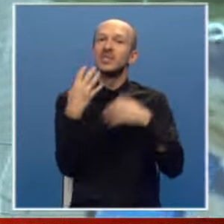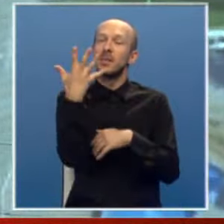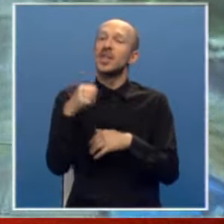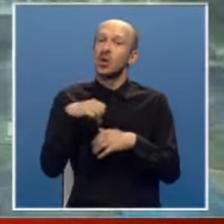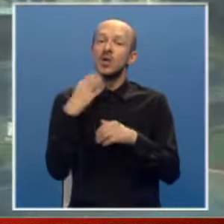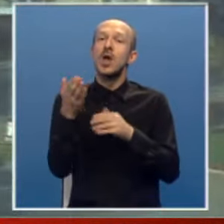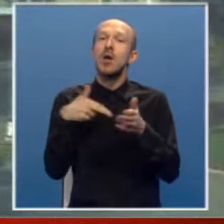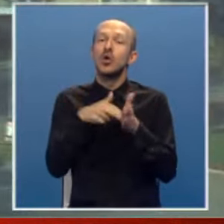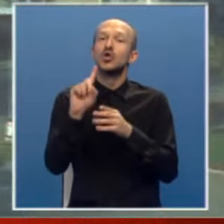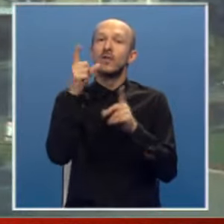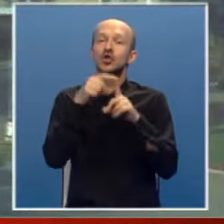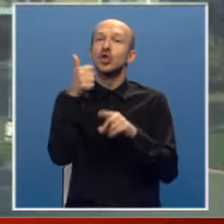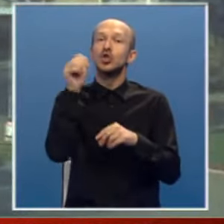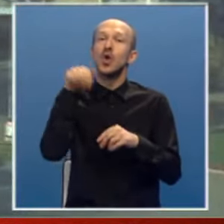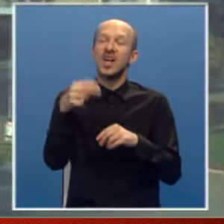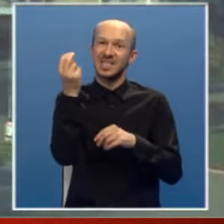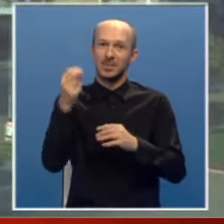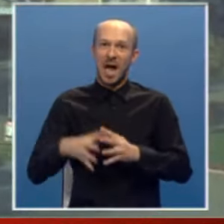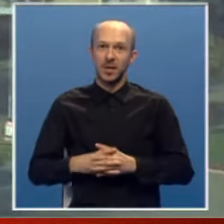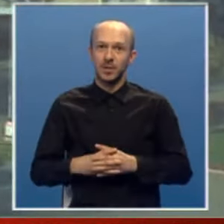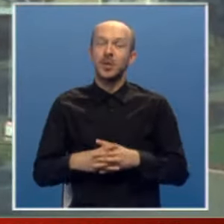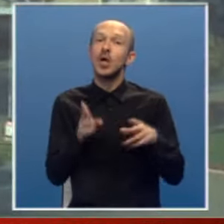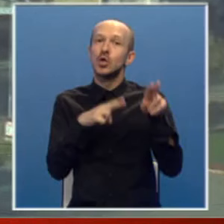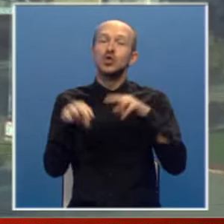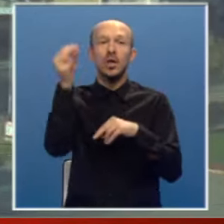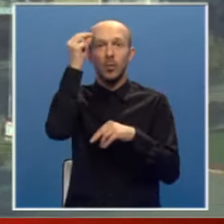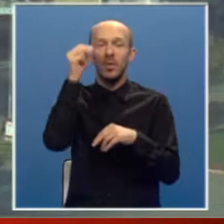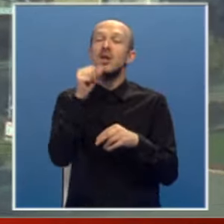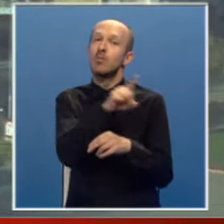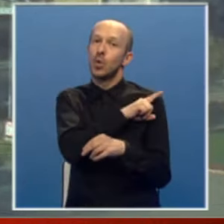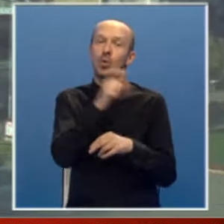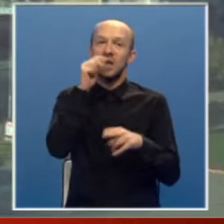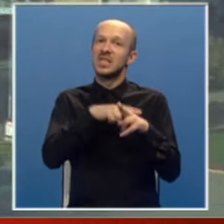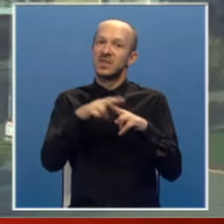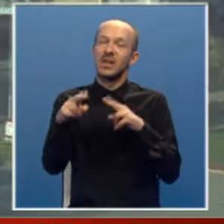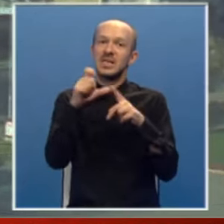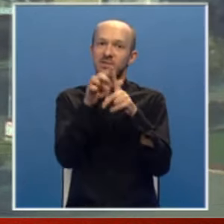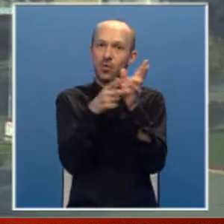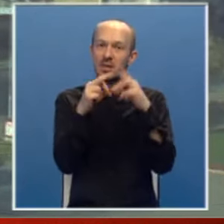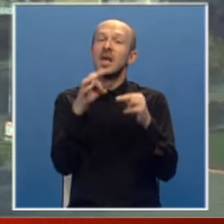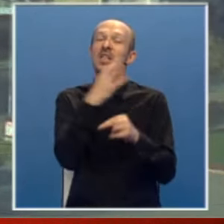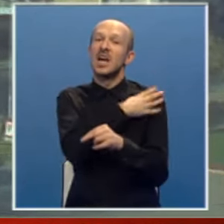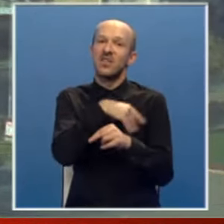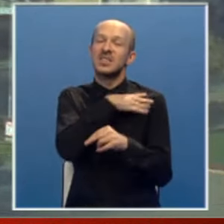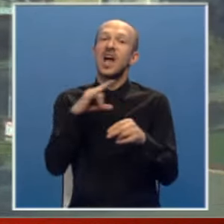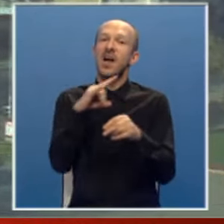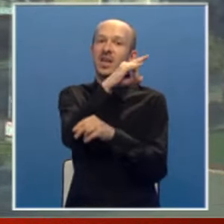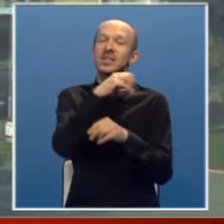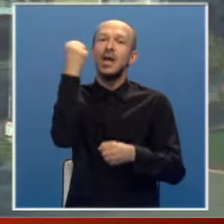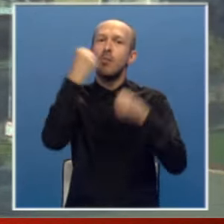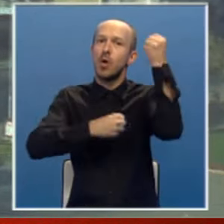godine prošle više od stotinu hiljada Srba. Služen je pomen i za poginule civile u svodnim, kada je hrvatska avijacija